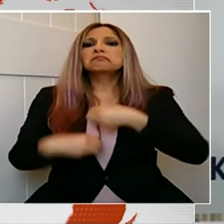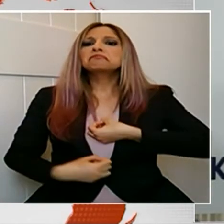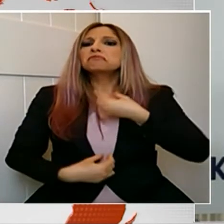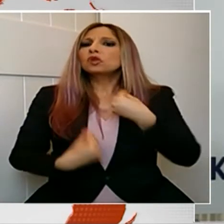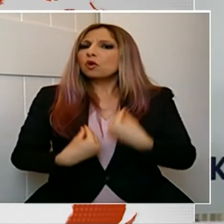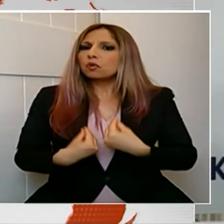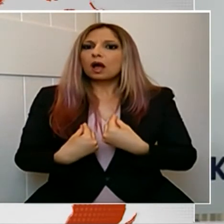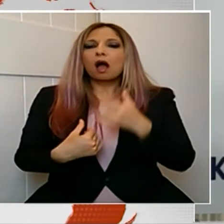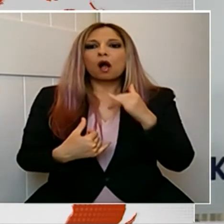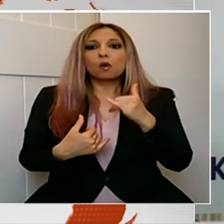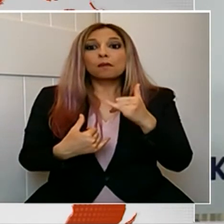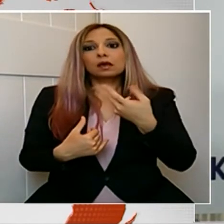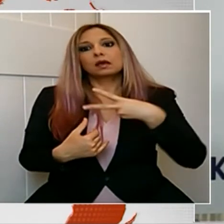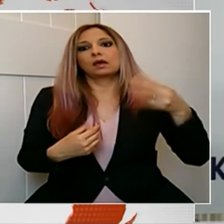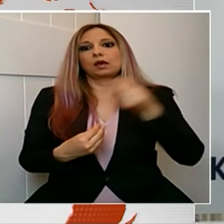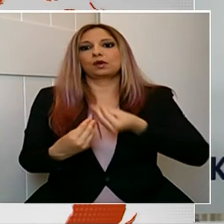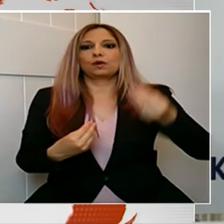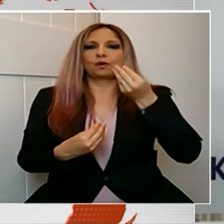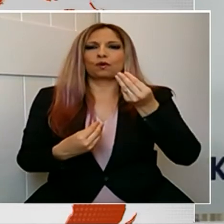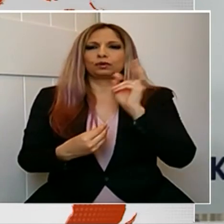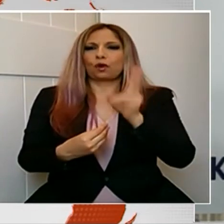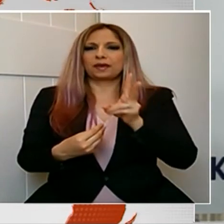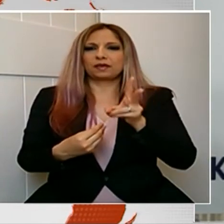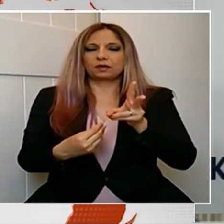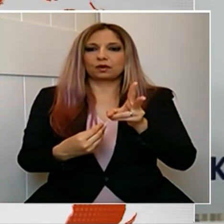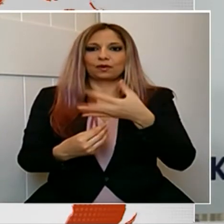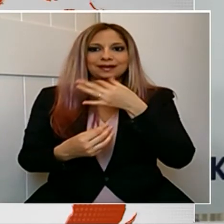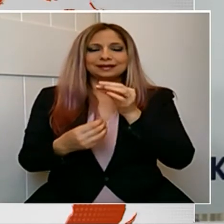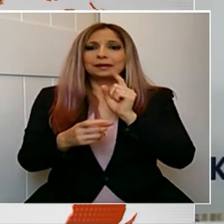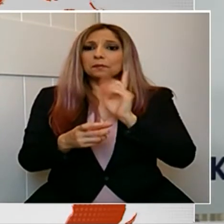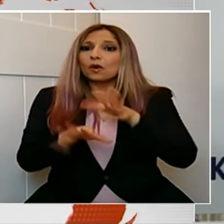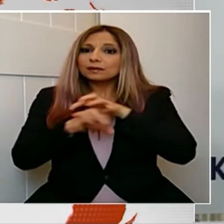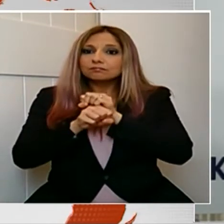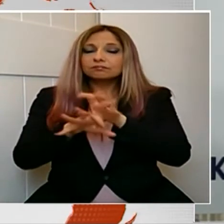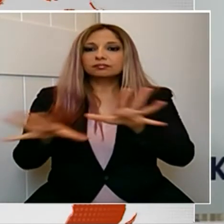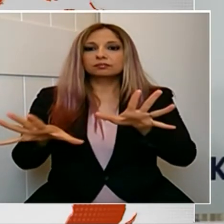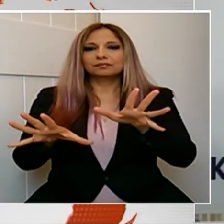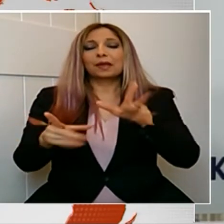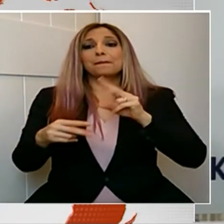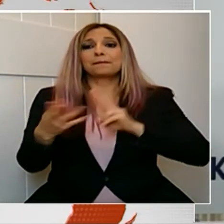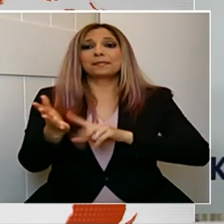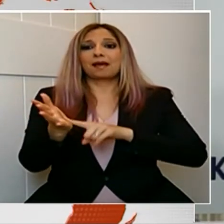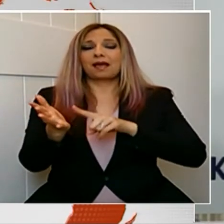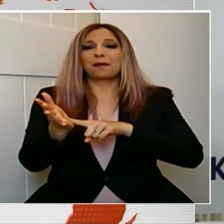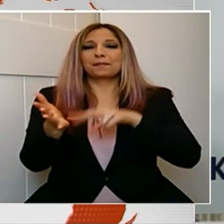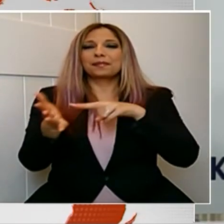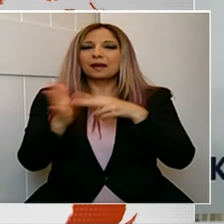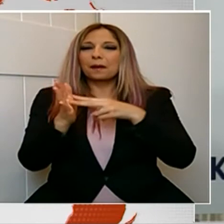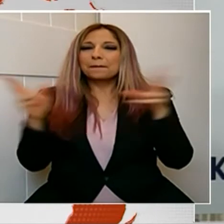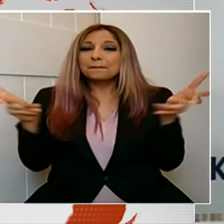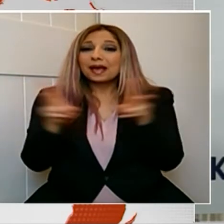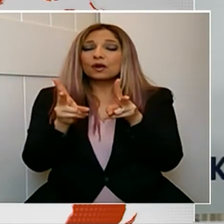και ο επικίνδυνας. Σας καλούμε να συνεχίσετε να ακολουθείτε πιστά τα περιοριστικά μέτρα στο μέγιστο δυνατό βαθμό